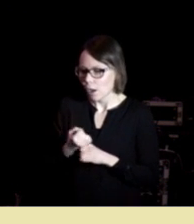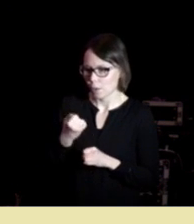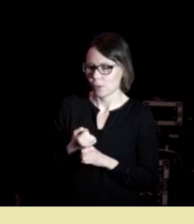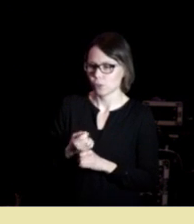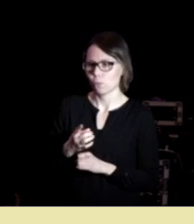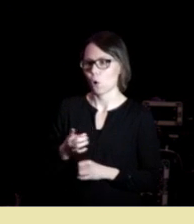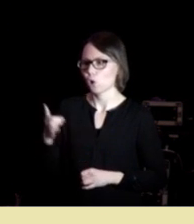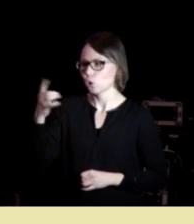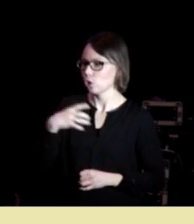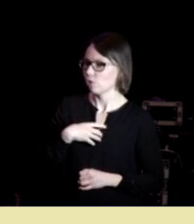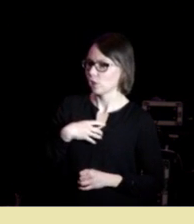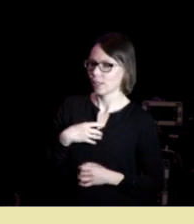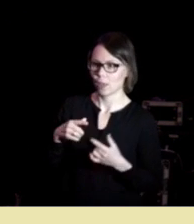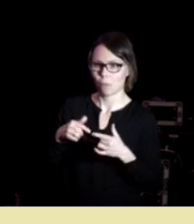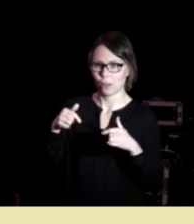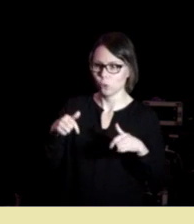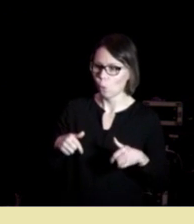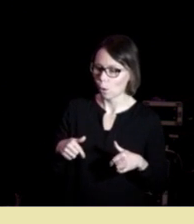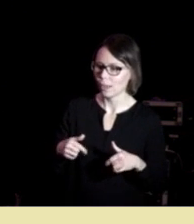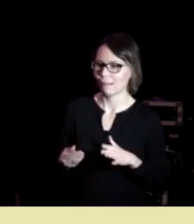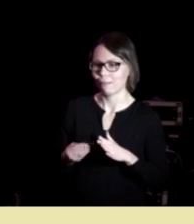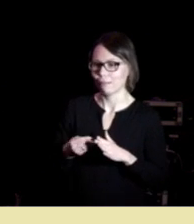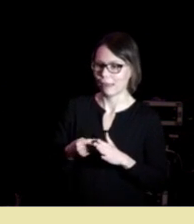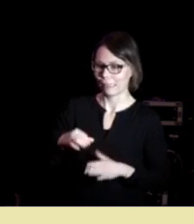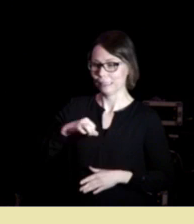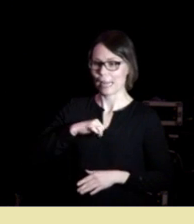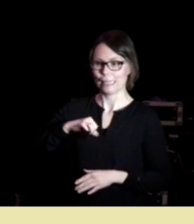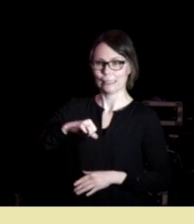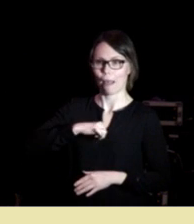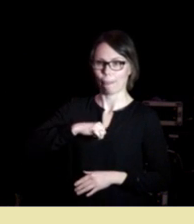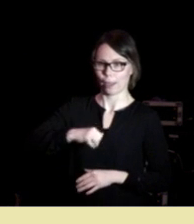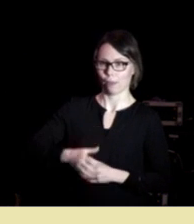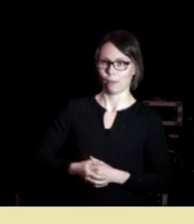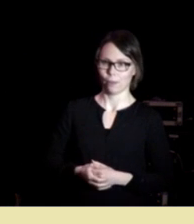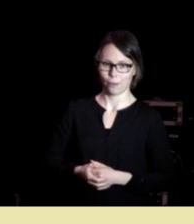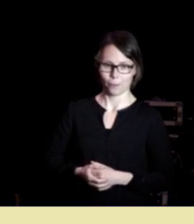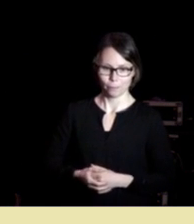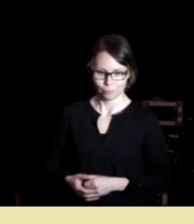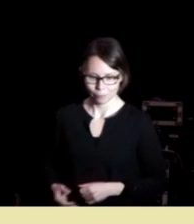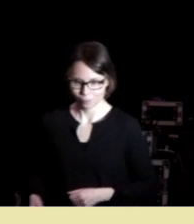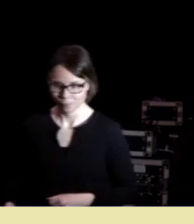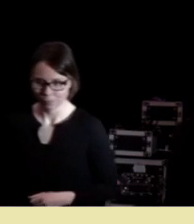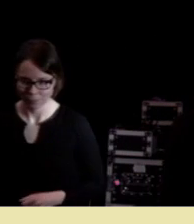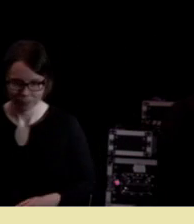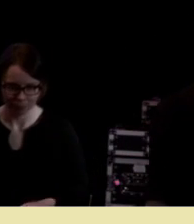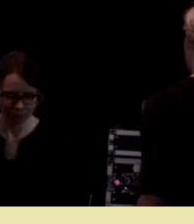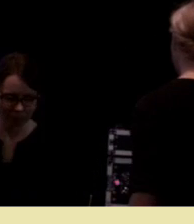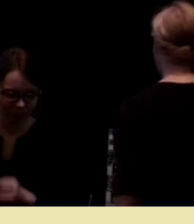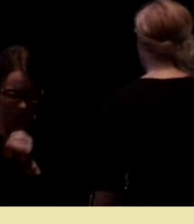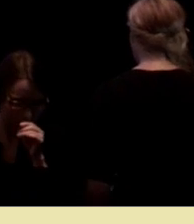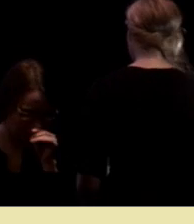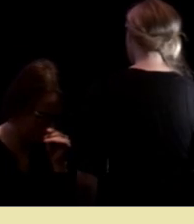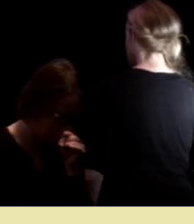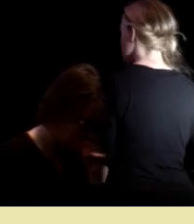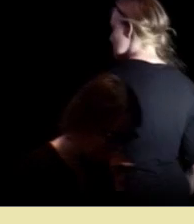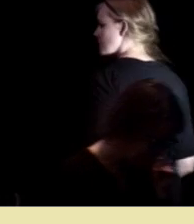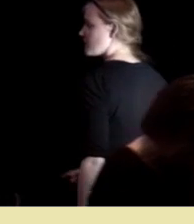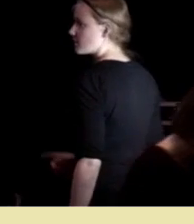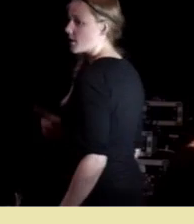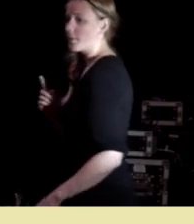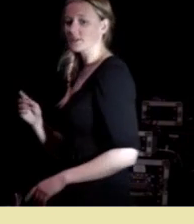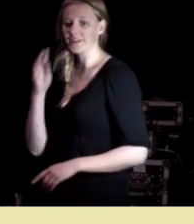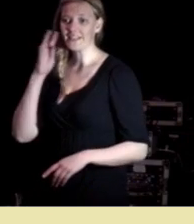frykter nå skal man enda være selvstendig man skal være innovativ i å